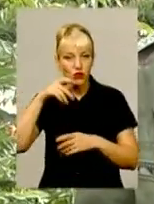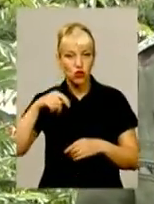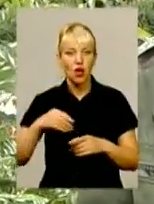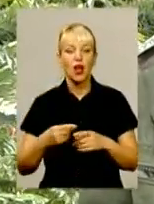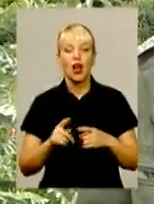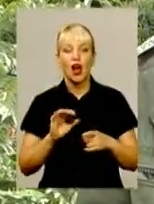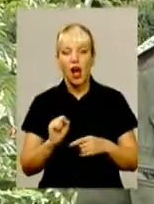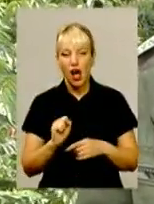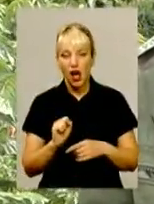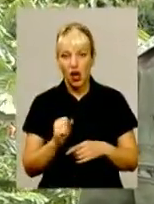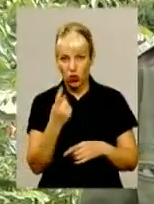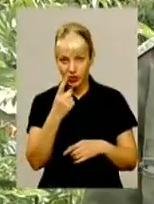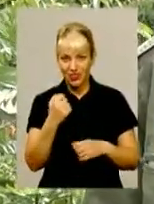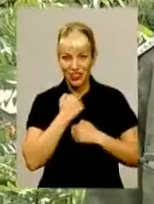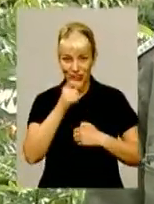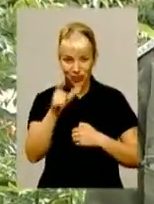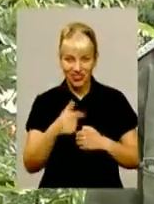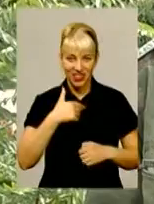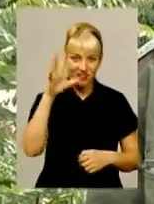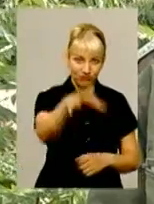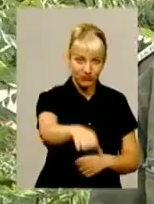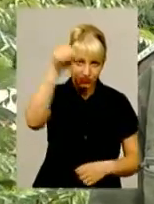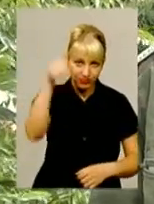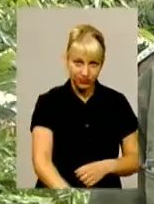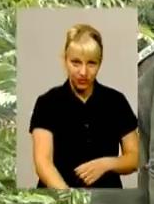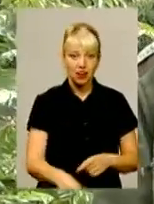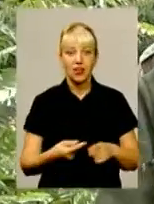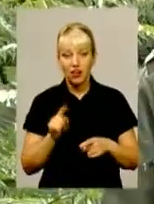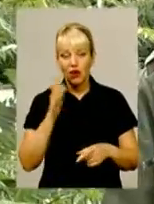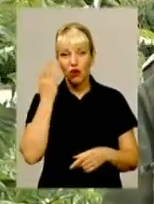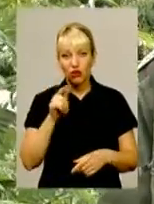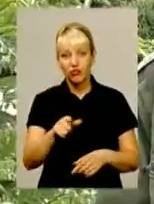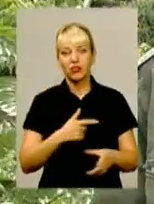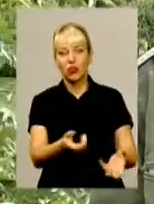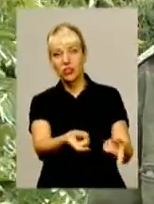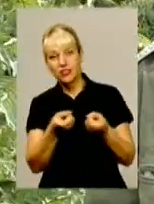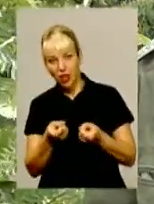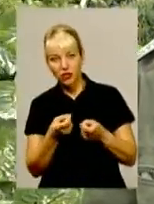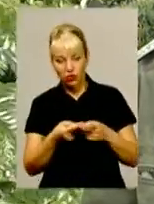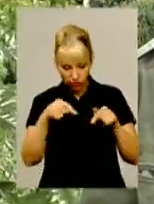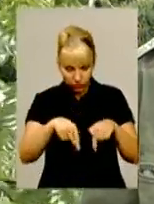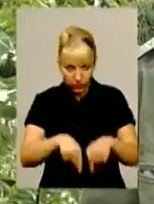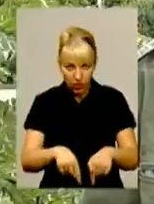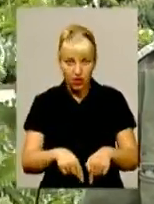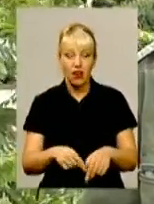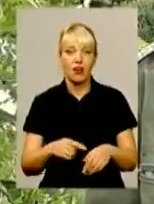солдат взяв за барги і затянув погреб. Тільки він туди затянув, на три ступінки нижчі.